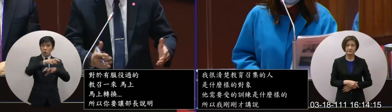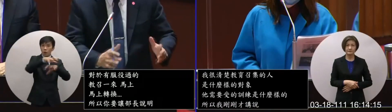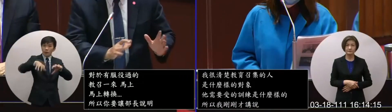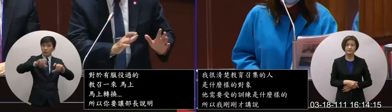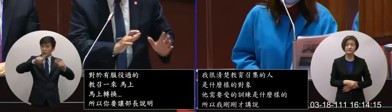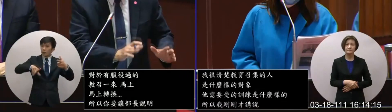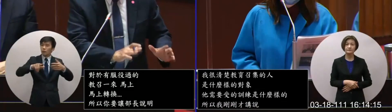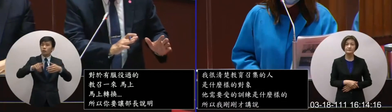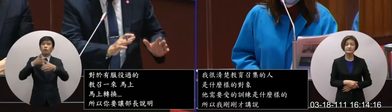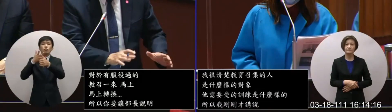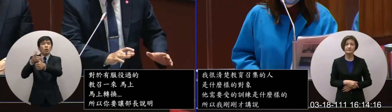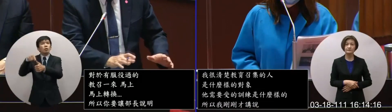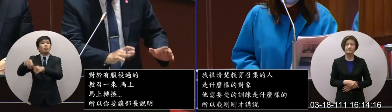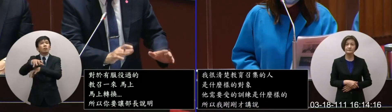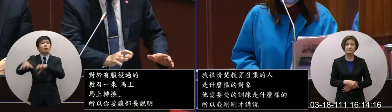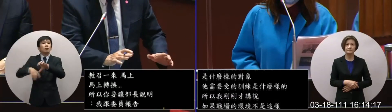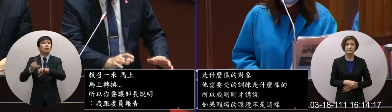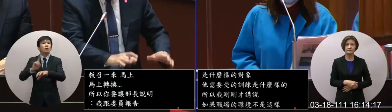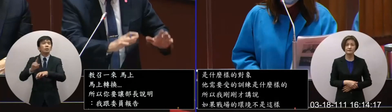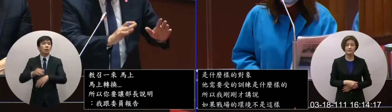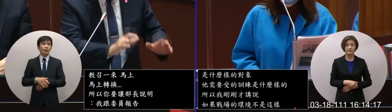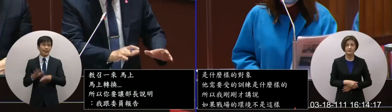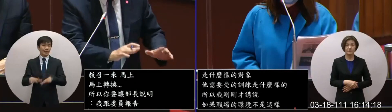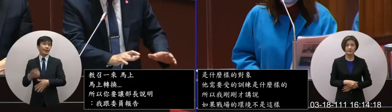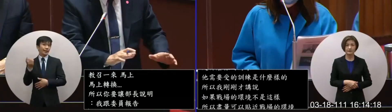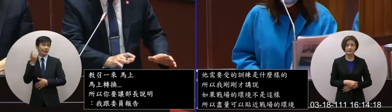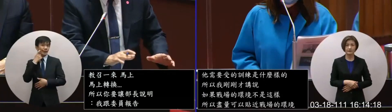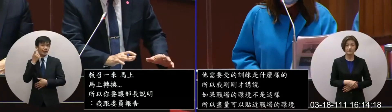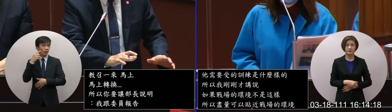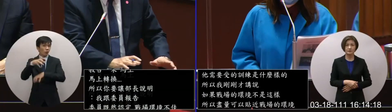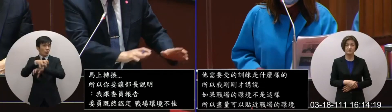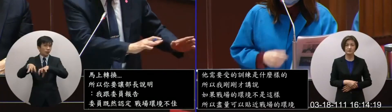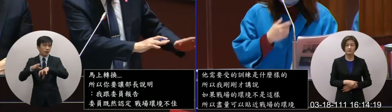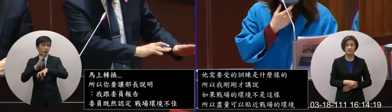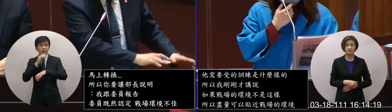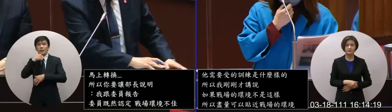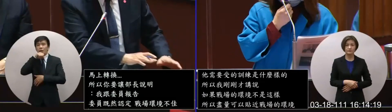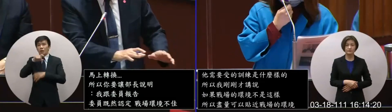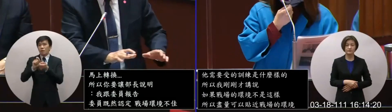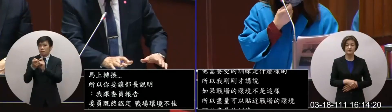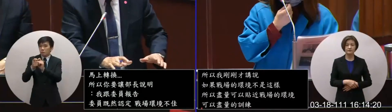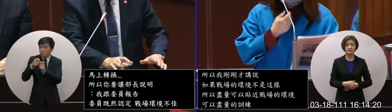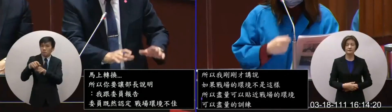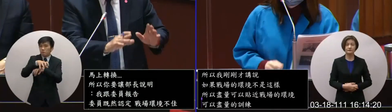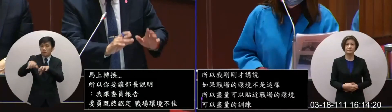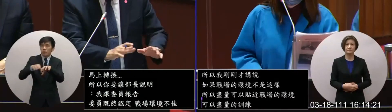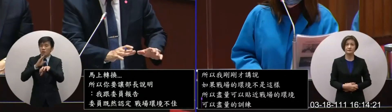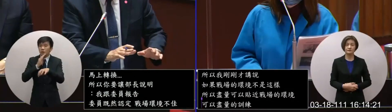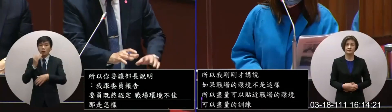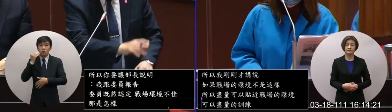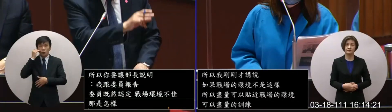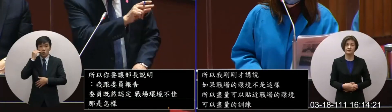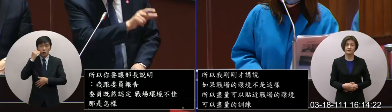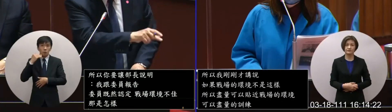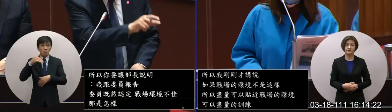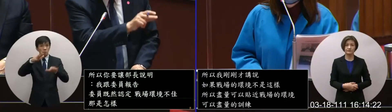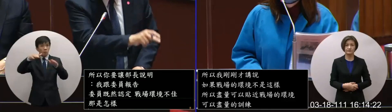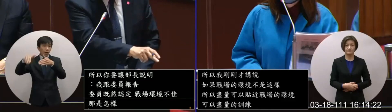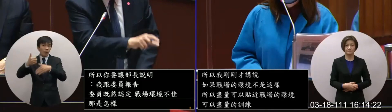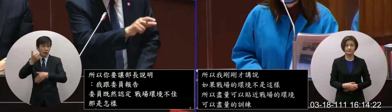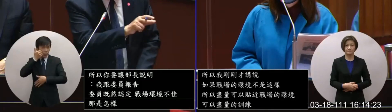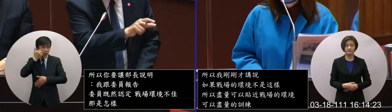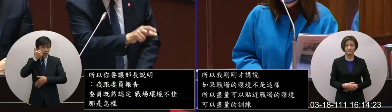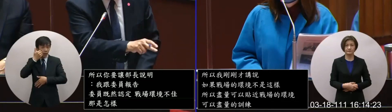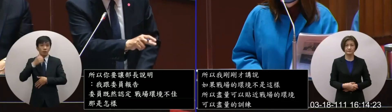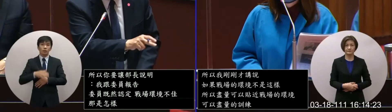是怎么样我们现在就已经假设战场环境就在我们周边发生这些动员来的人我们第一个强调就他是